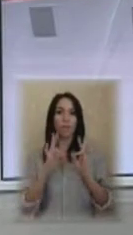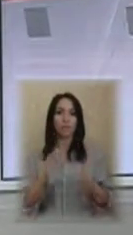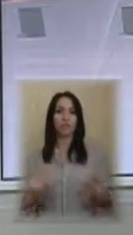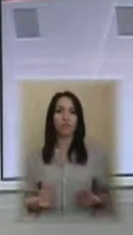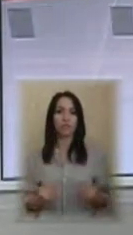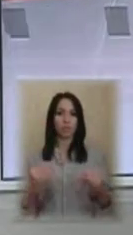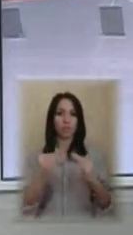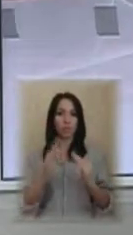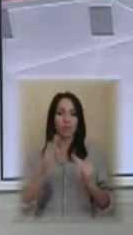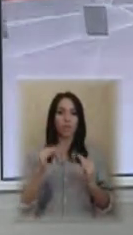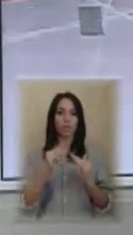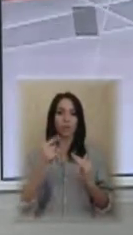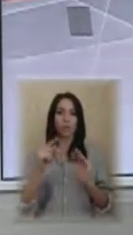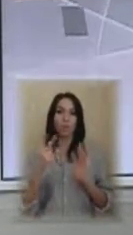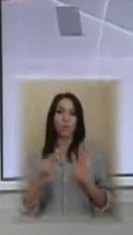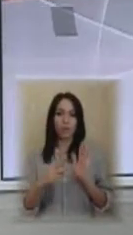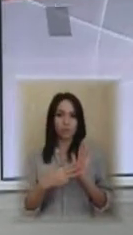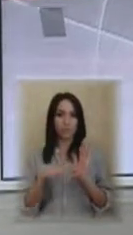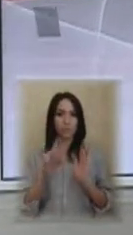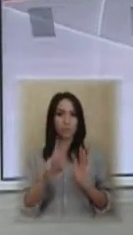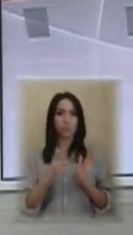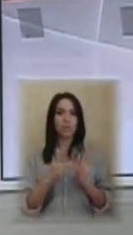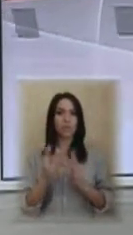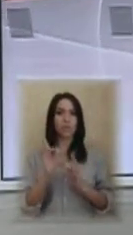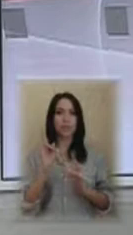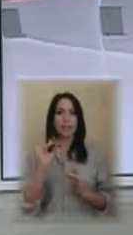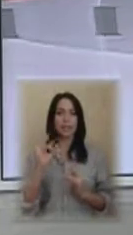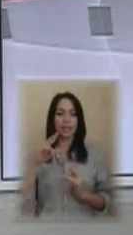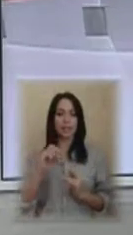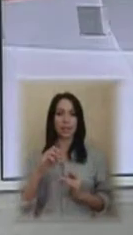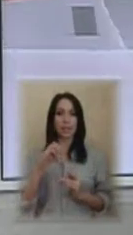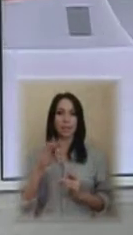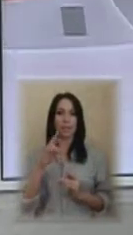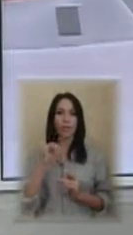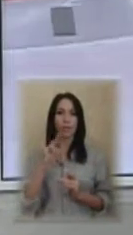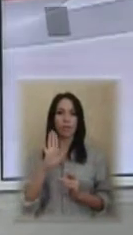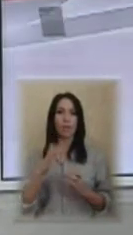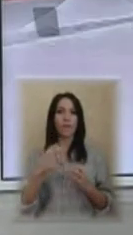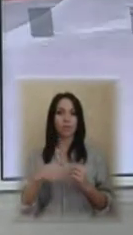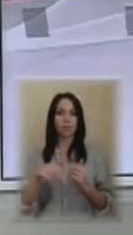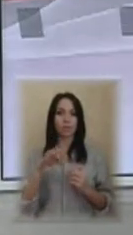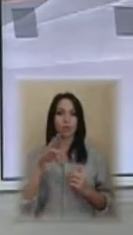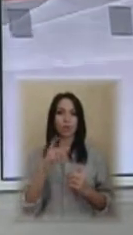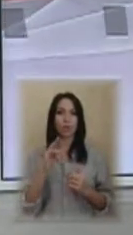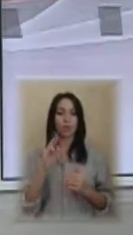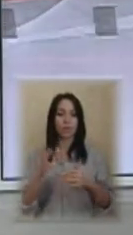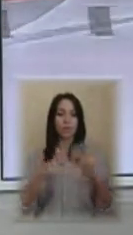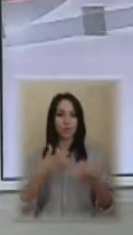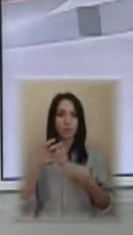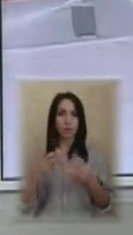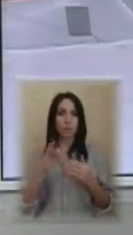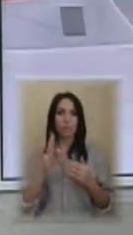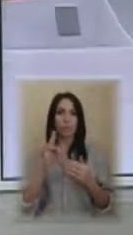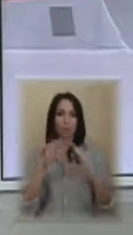номер 28, що на проспекті Святих Кирила та Мефодія у Херсоні, підрядник розібрав покрівлю і пішов дощ. Вода